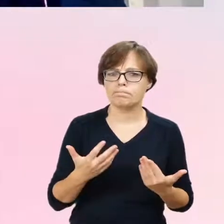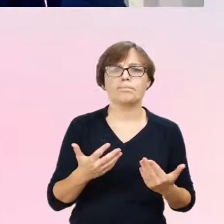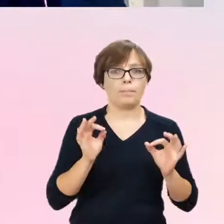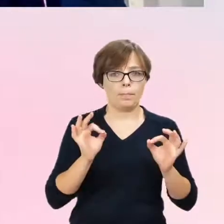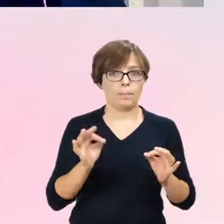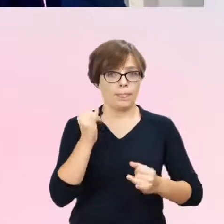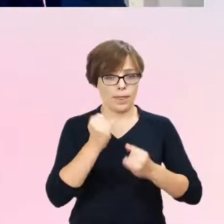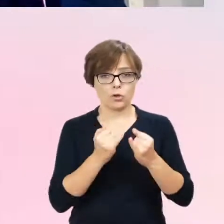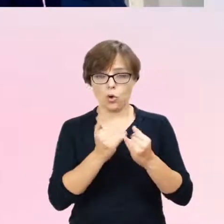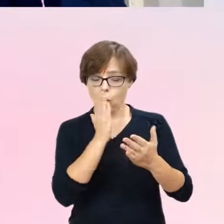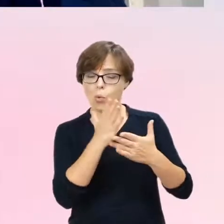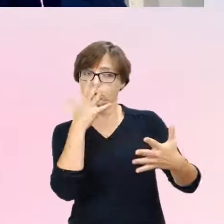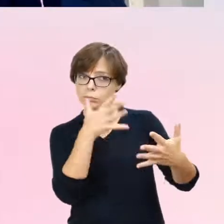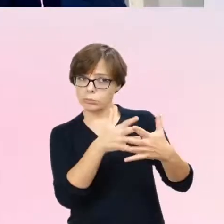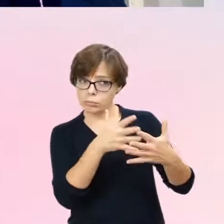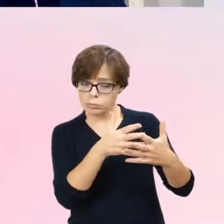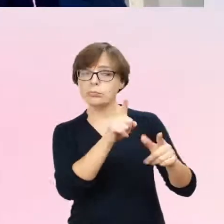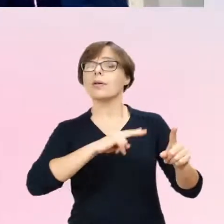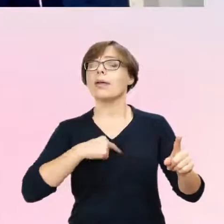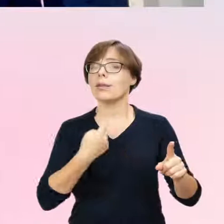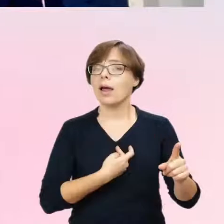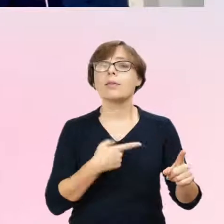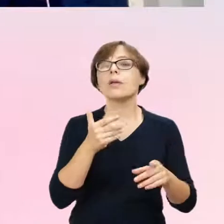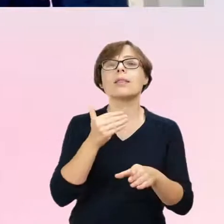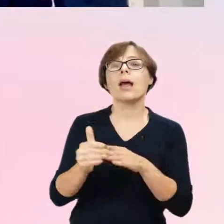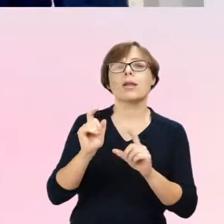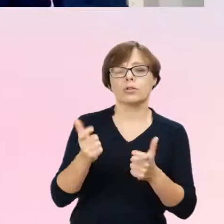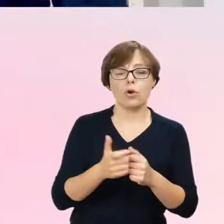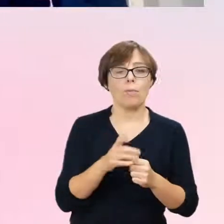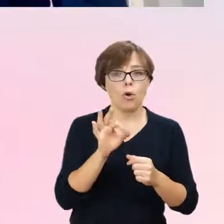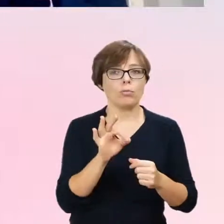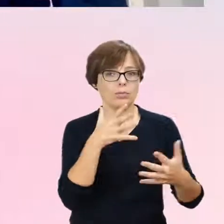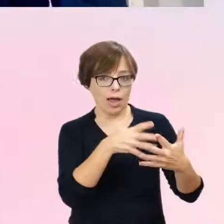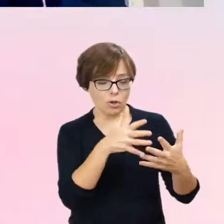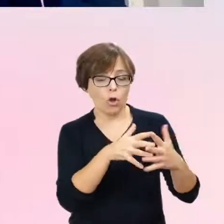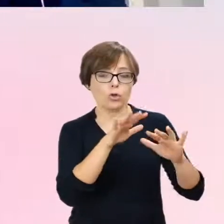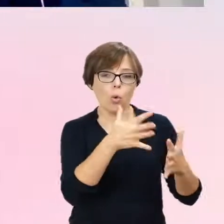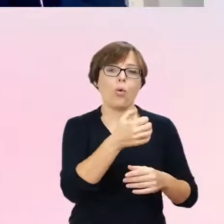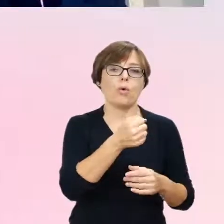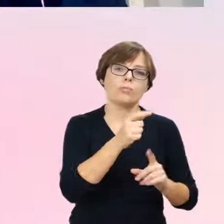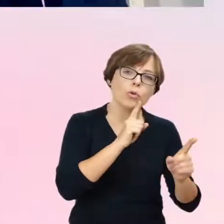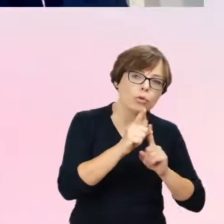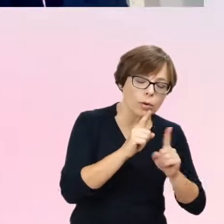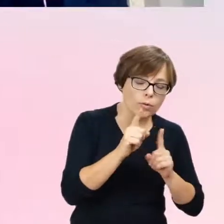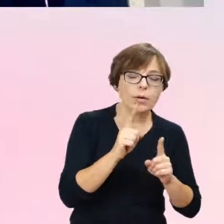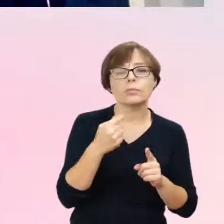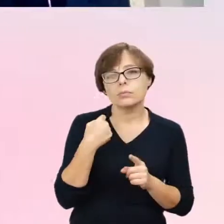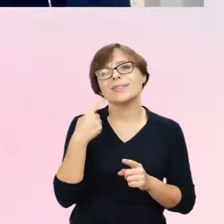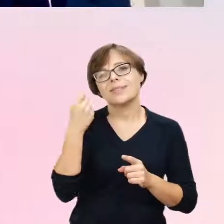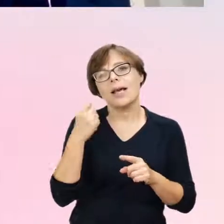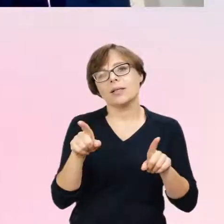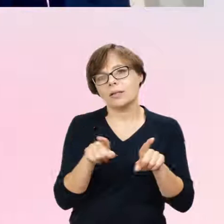postawimy diagnozę, no bo diagnoza, wywiad, ale w opracowaniu, zaraz będę też mówić